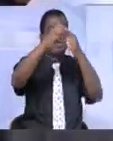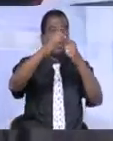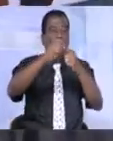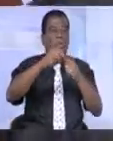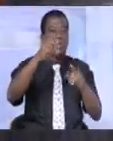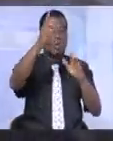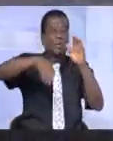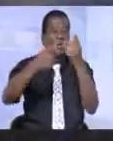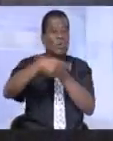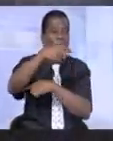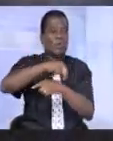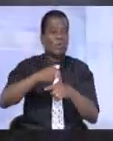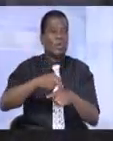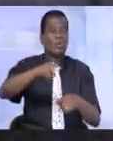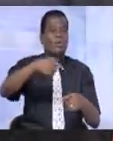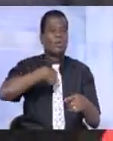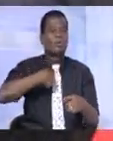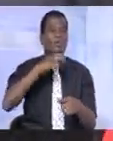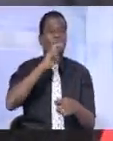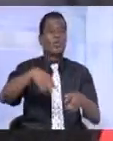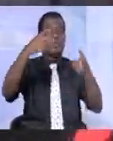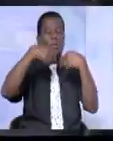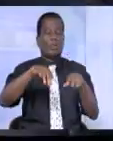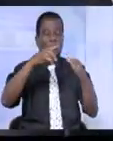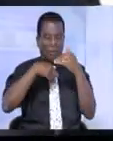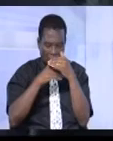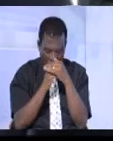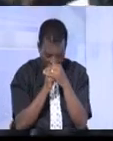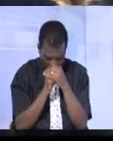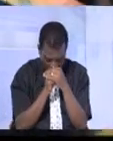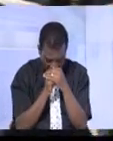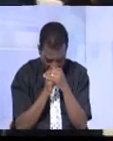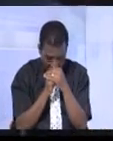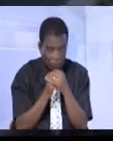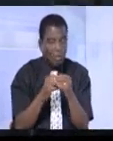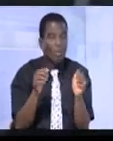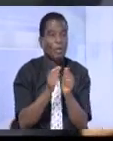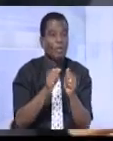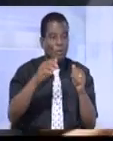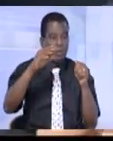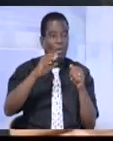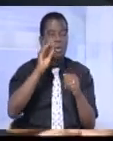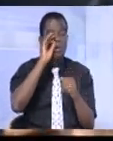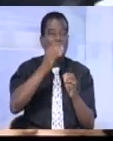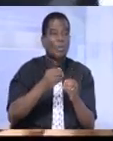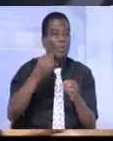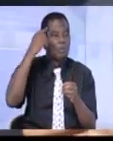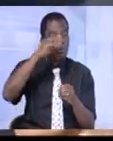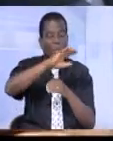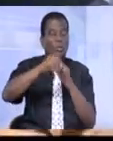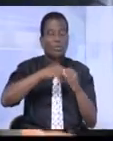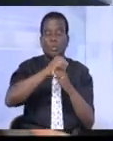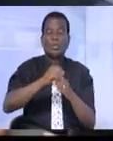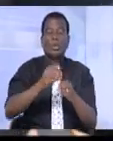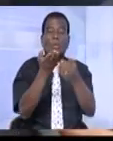de deuil national. Je suis venu m'incliner et laisser une gerbe pour la mémoire des disparus et